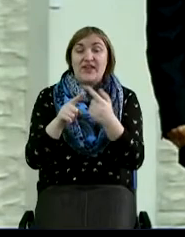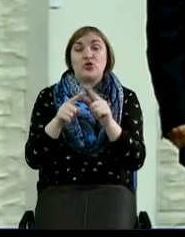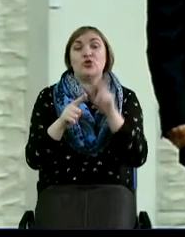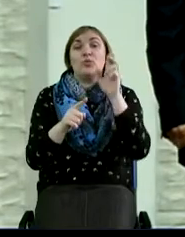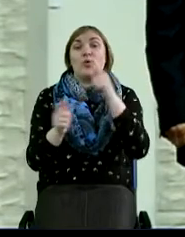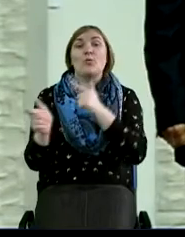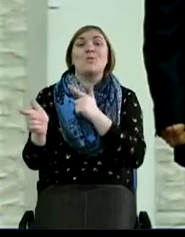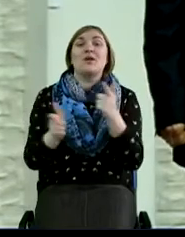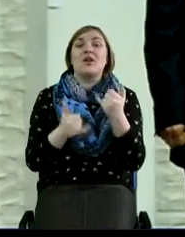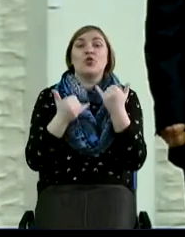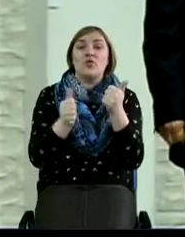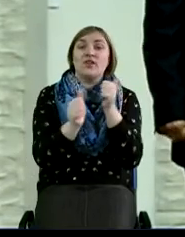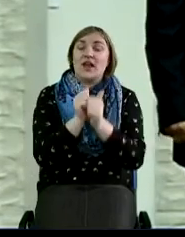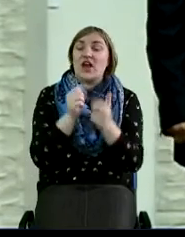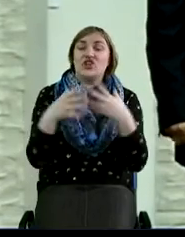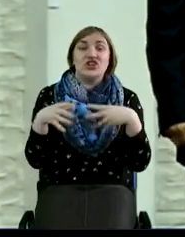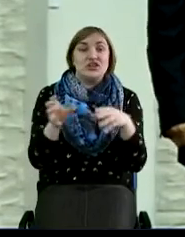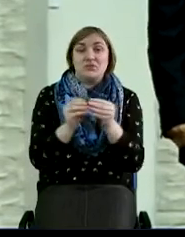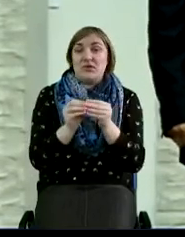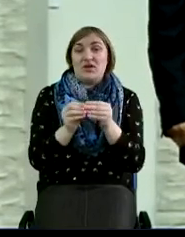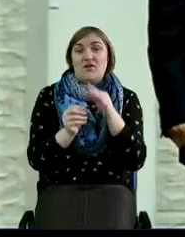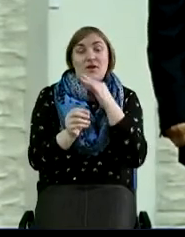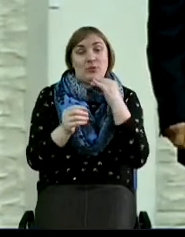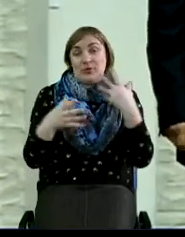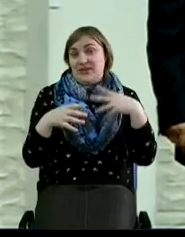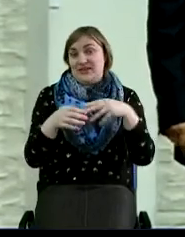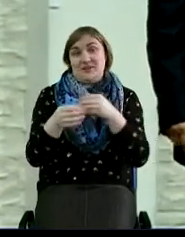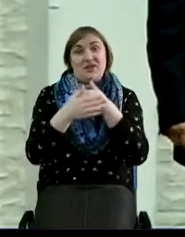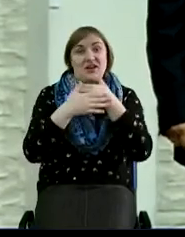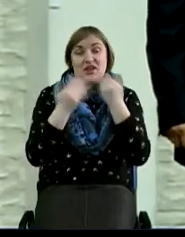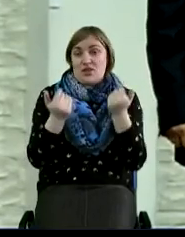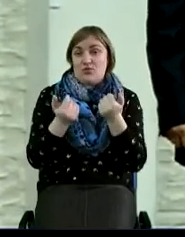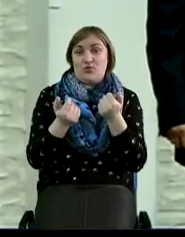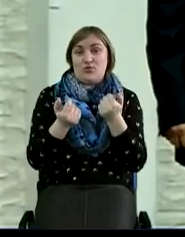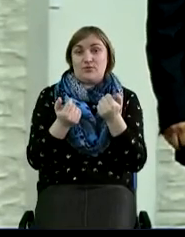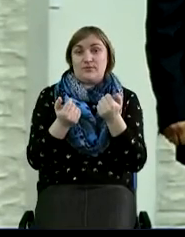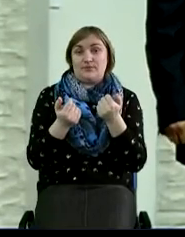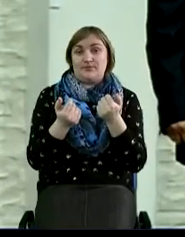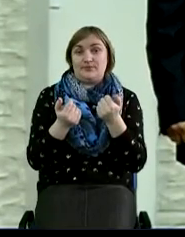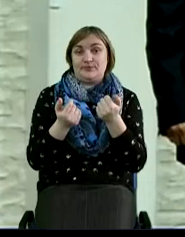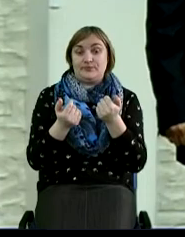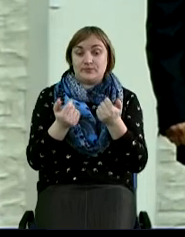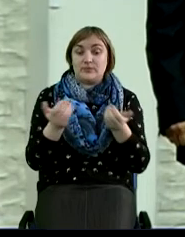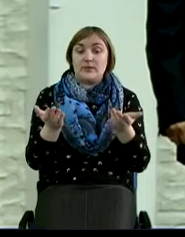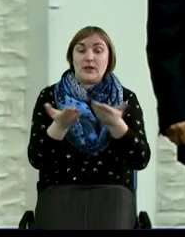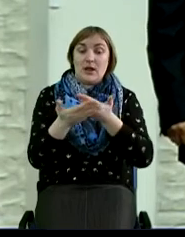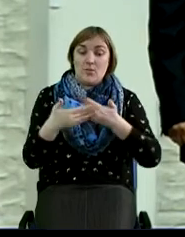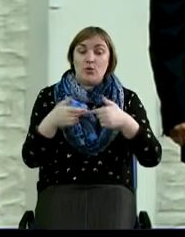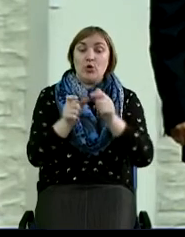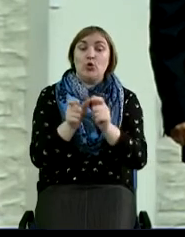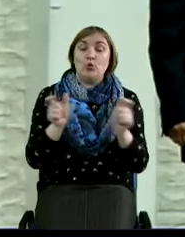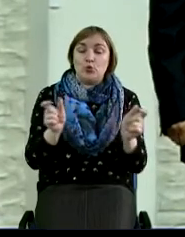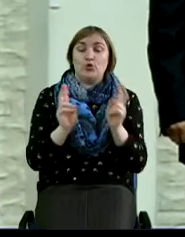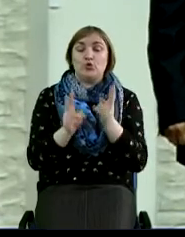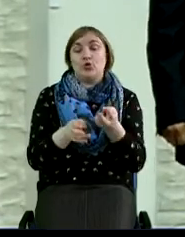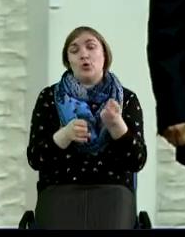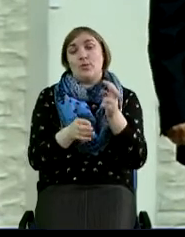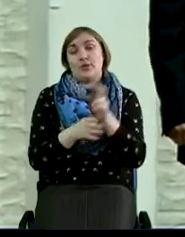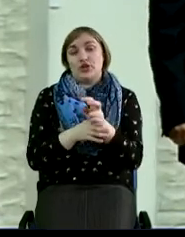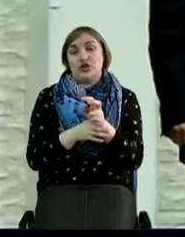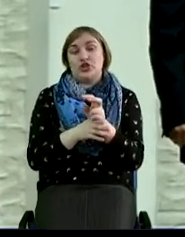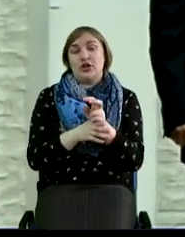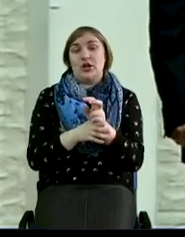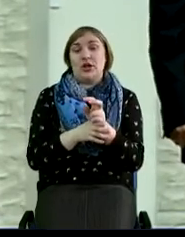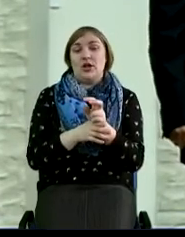приготовил для каждой семьи, в многих семьях его нет. И вы знаете, мы люди, которые пришли в основной